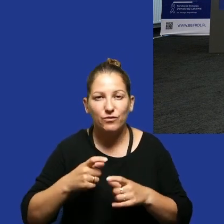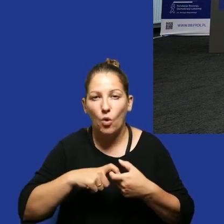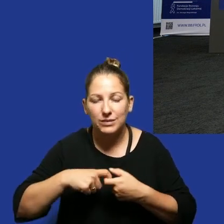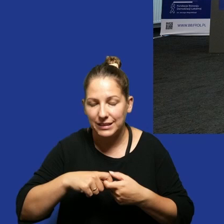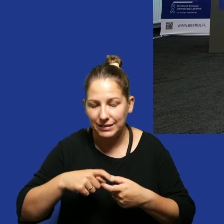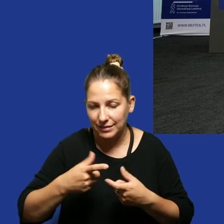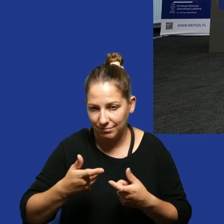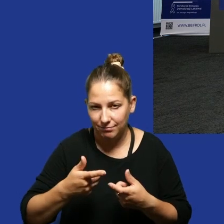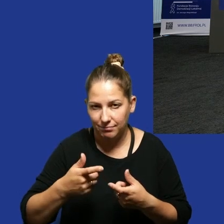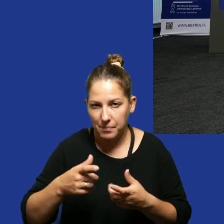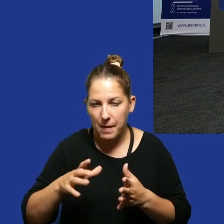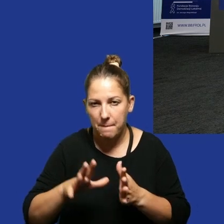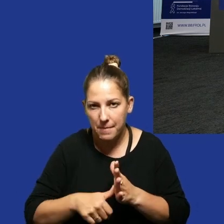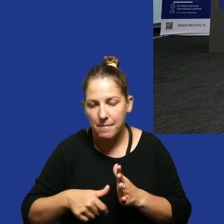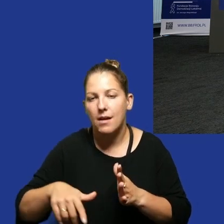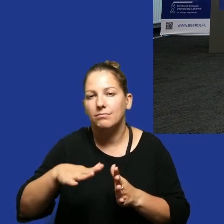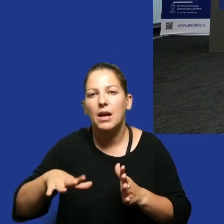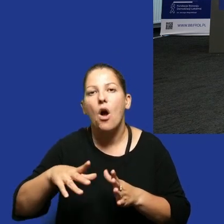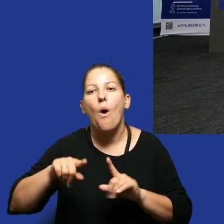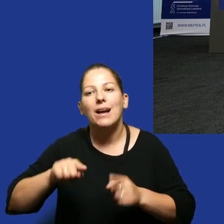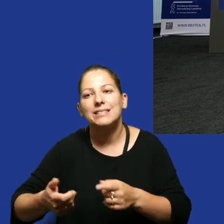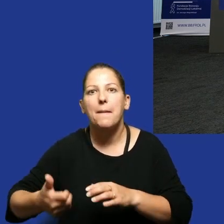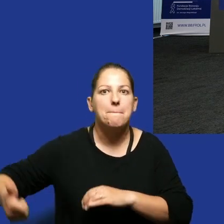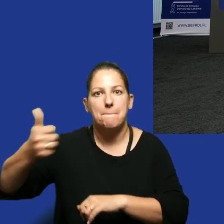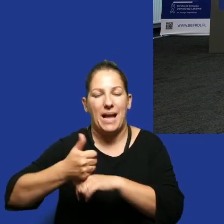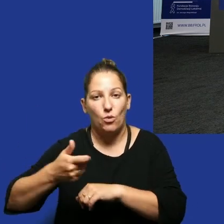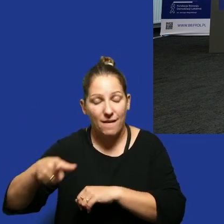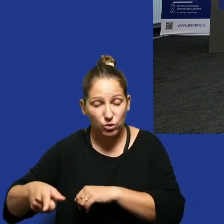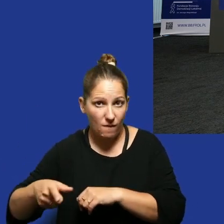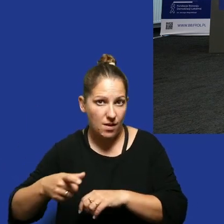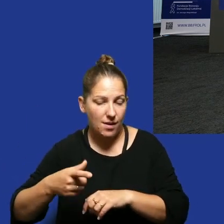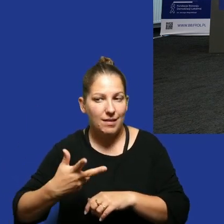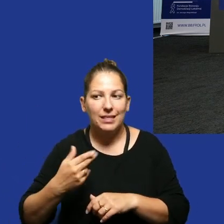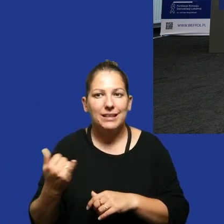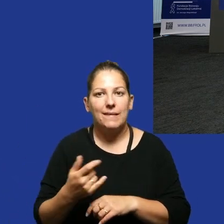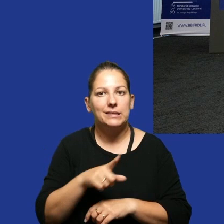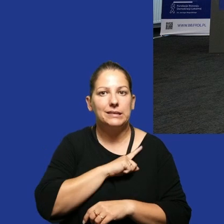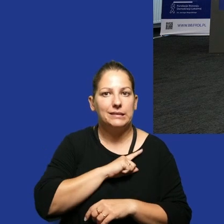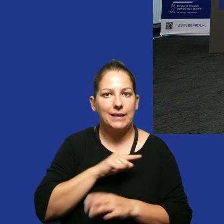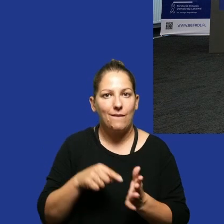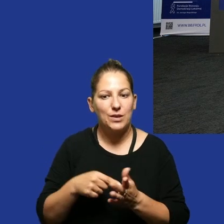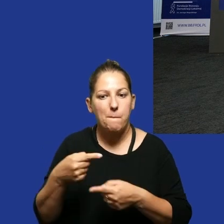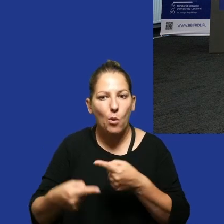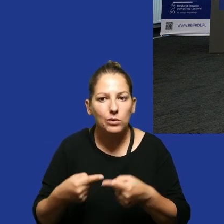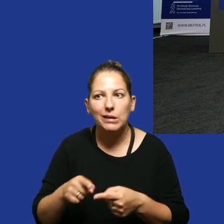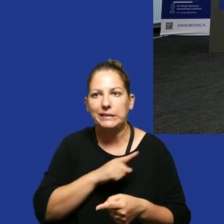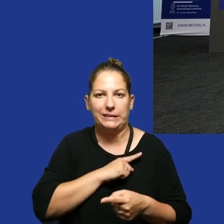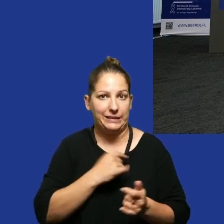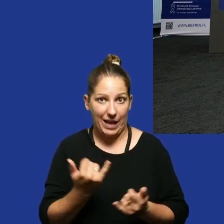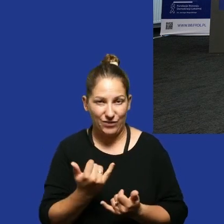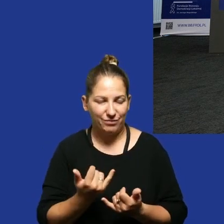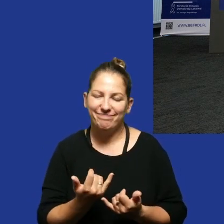związki zawodowe, czy organizacje pracodawców. Nierzadko właściwie dbamy o te same właśnie procedury, zasady.